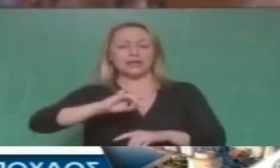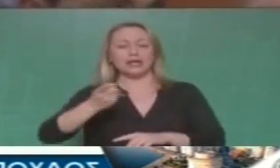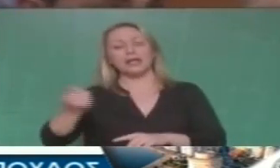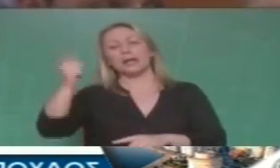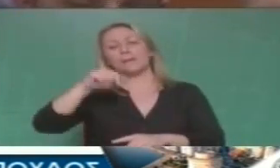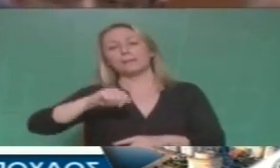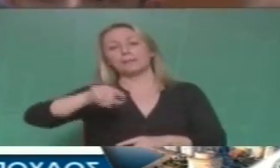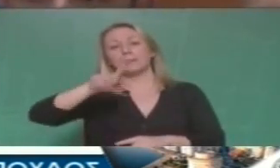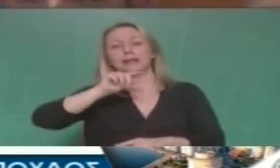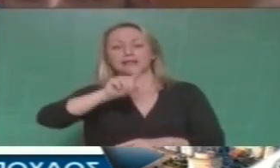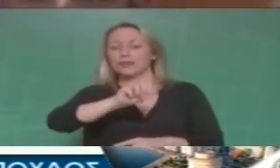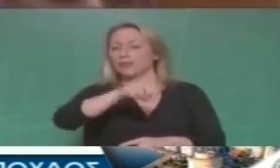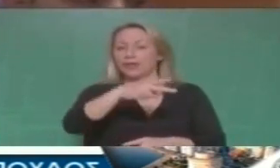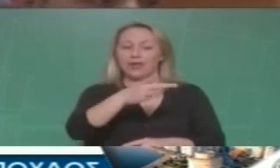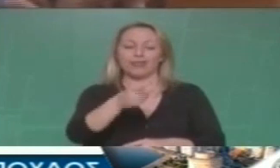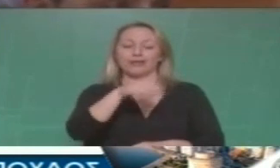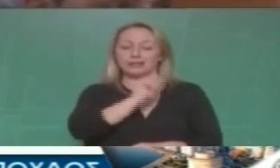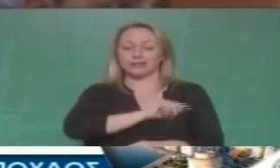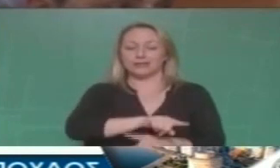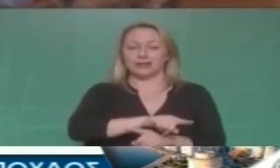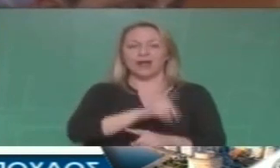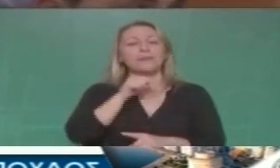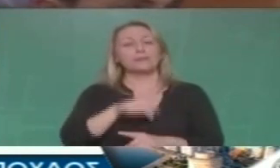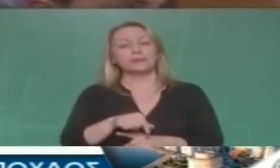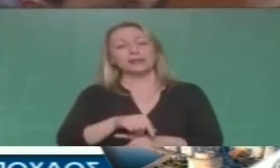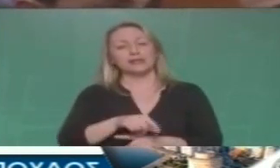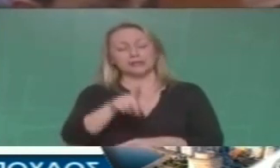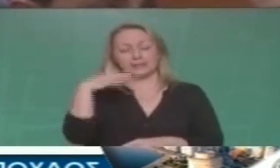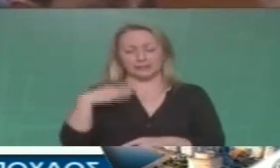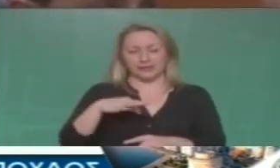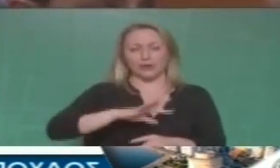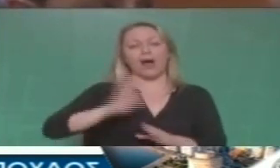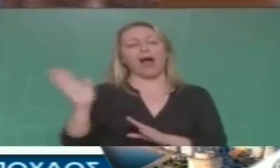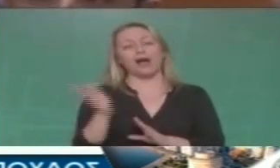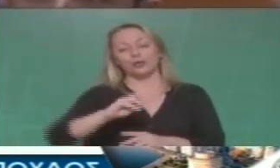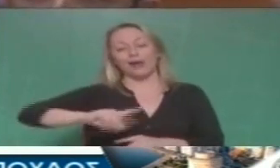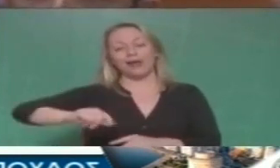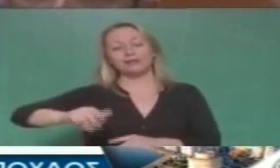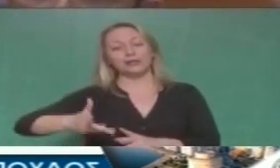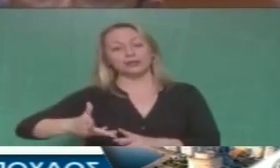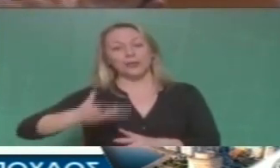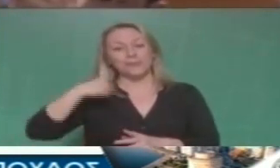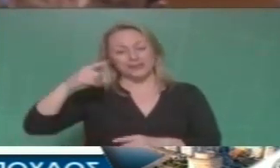της ΑΕΔ τελικά το πράσινο να γίνει καζίνο όπως γίνεται στο αεροδρόμιο του ελληνικού